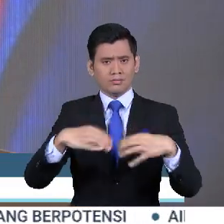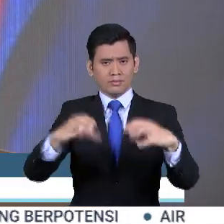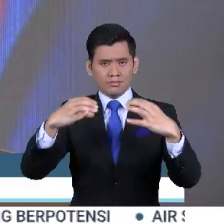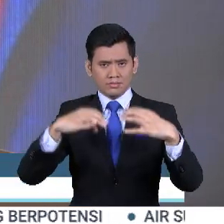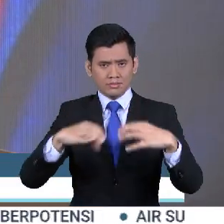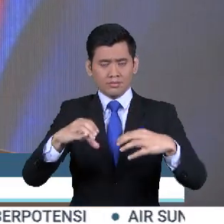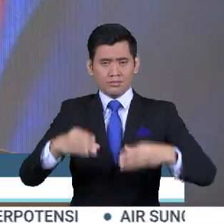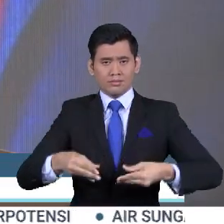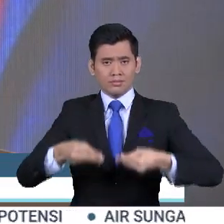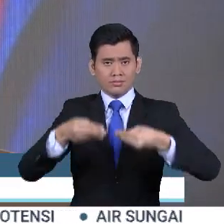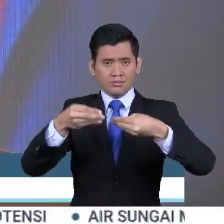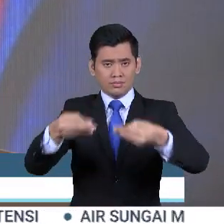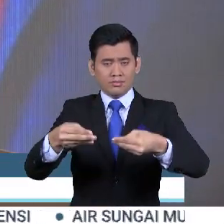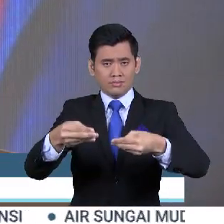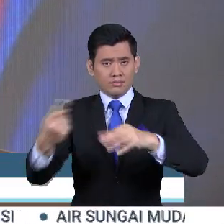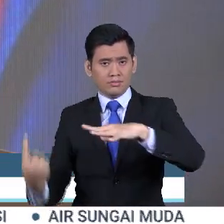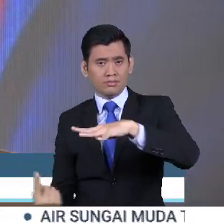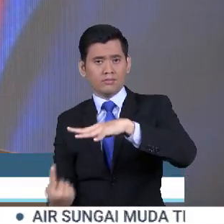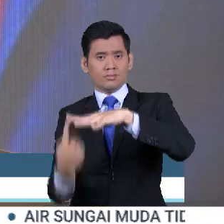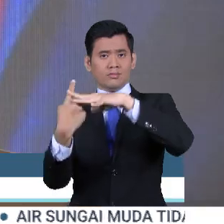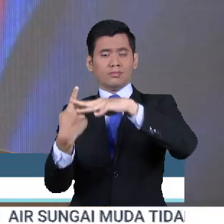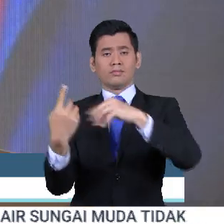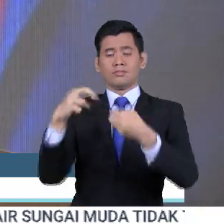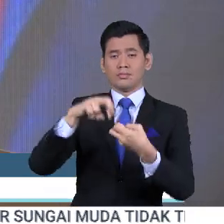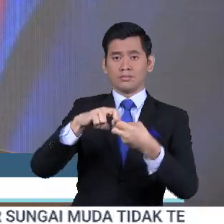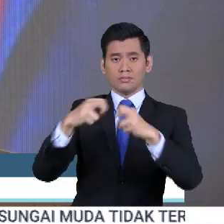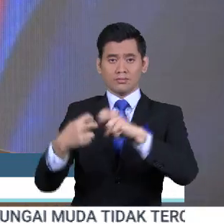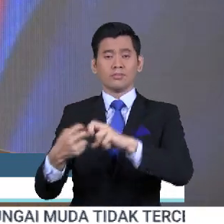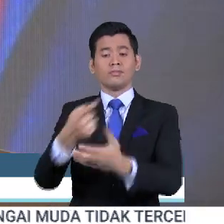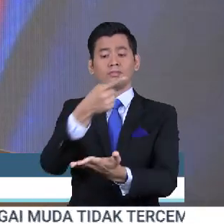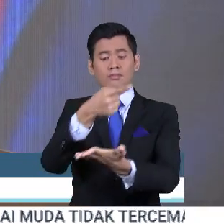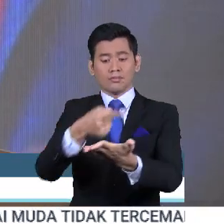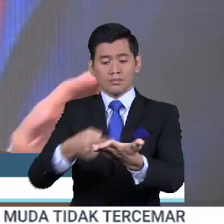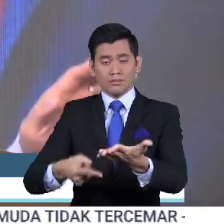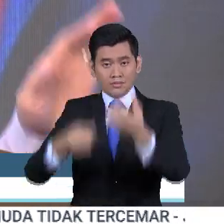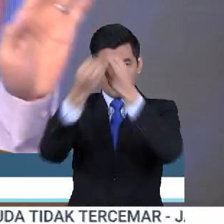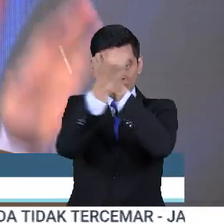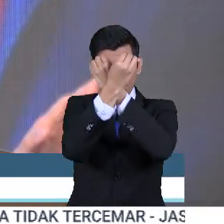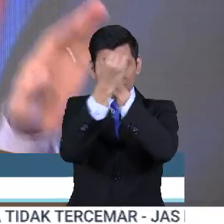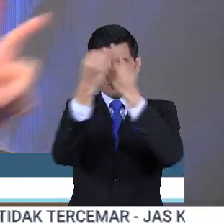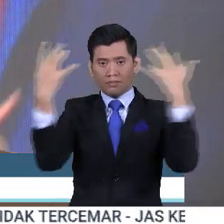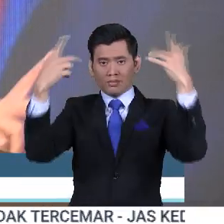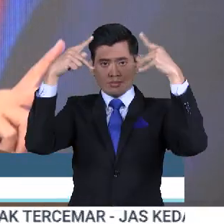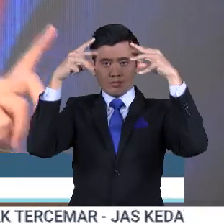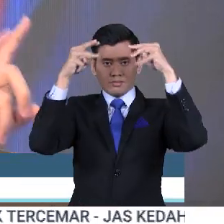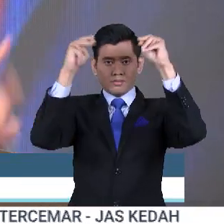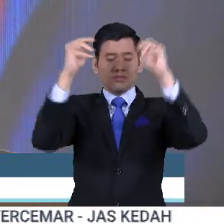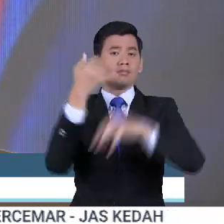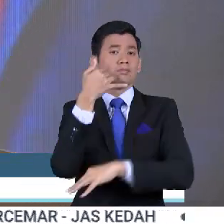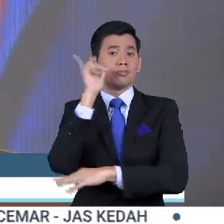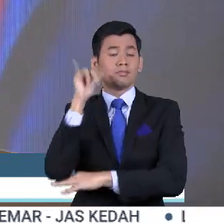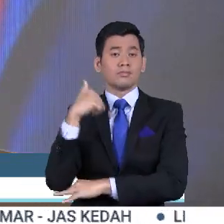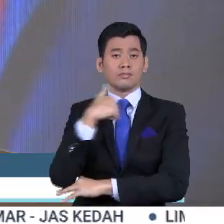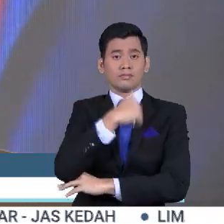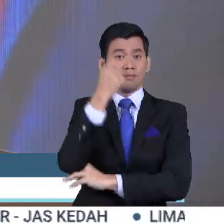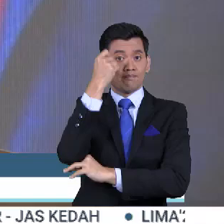Tapi, apa yang Perdana Menteri telah nyatakan semalam, kita faham ada percanggahan